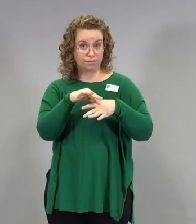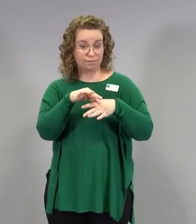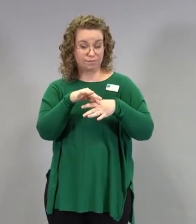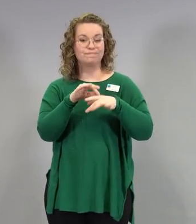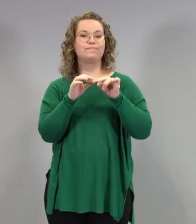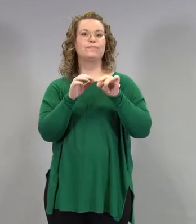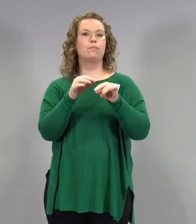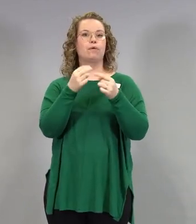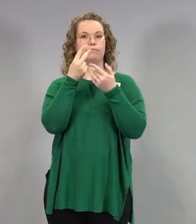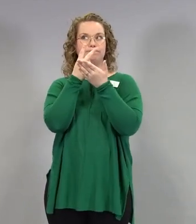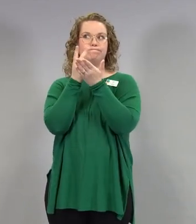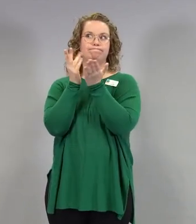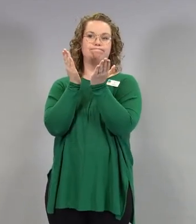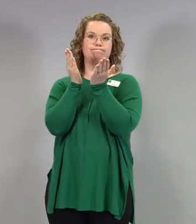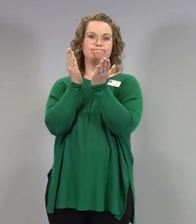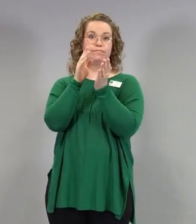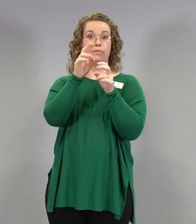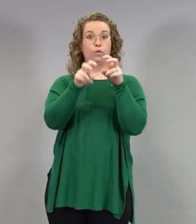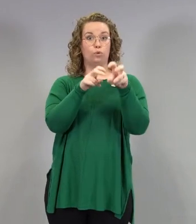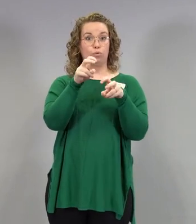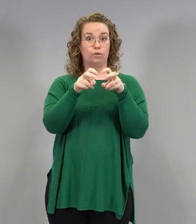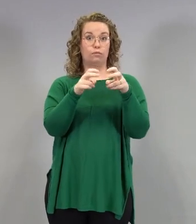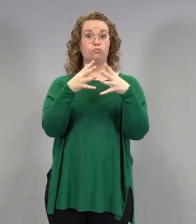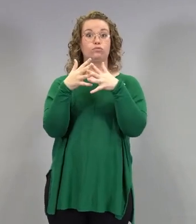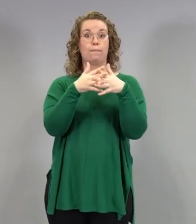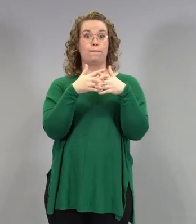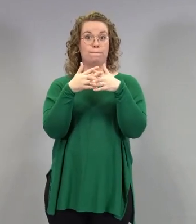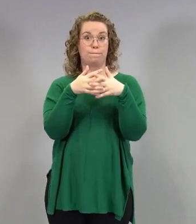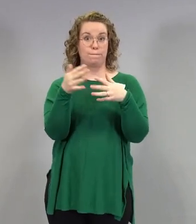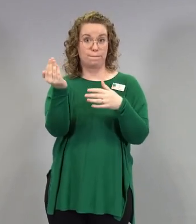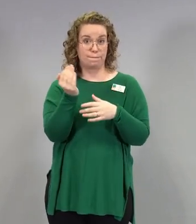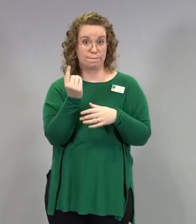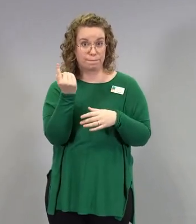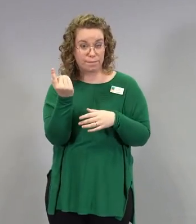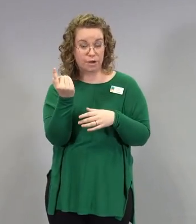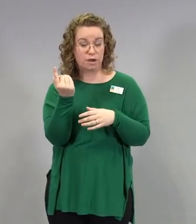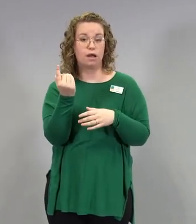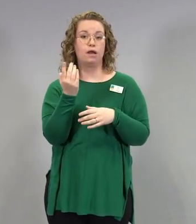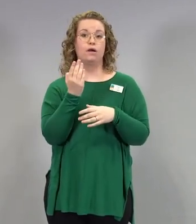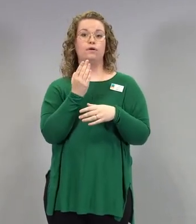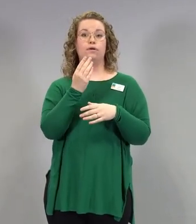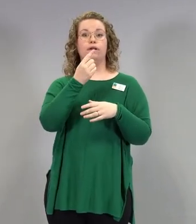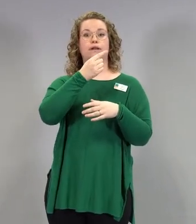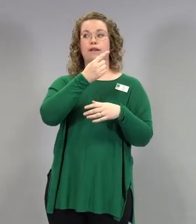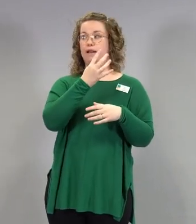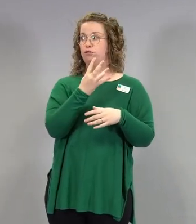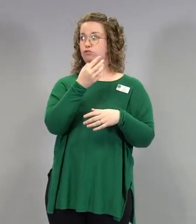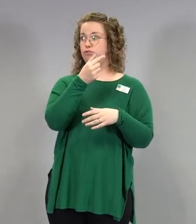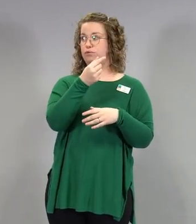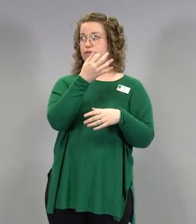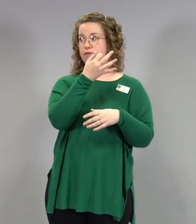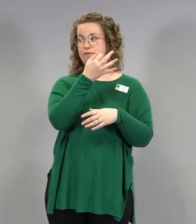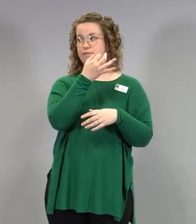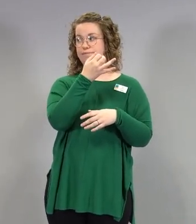päivältä Yhdysvalloista, jossa oli tehty tämmöinen tapausverokkitutkimus, jossa oli 417 sairastanutta, jossa